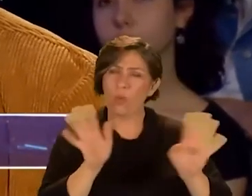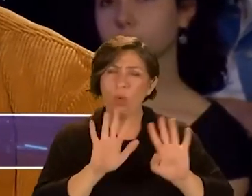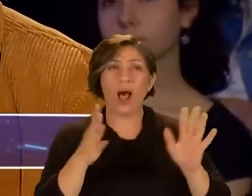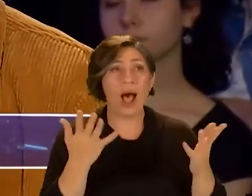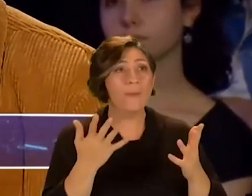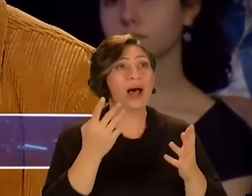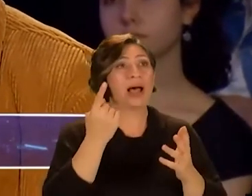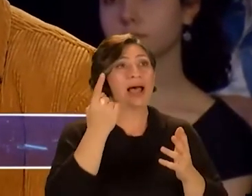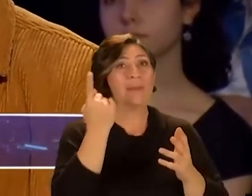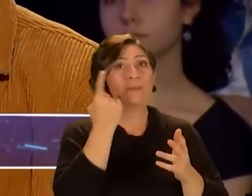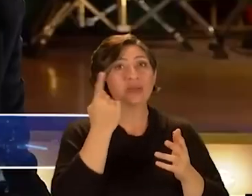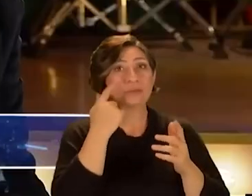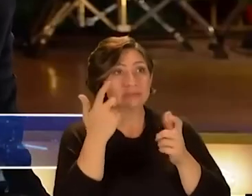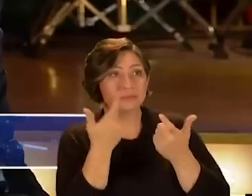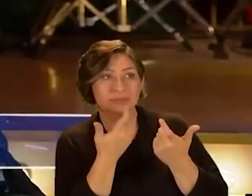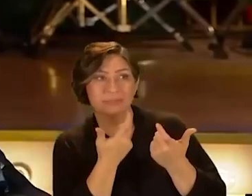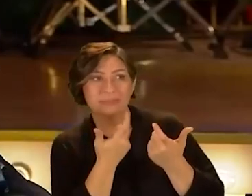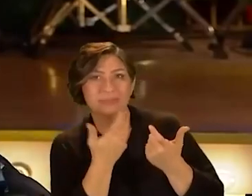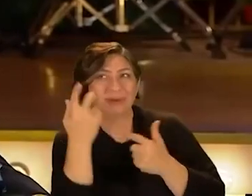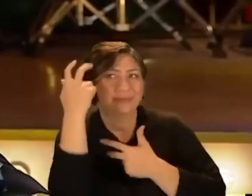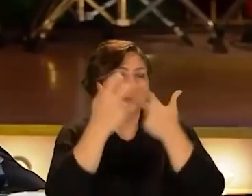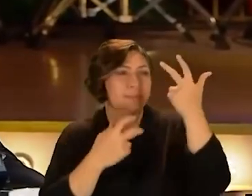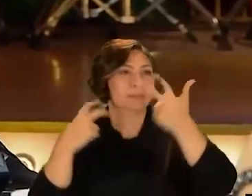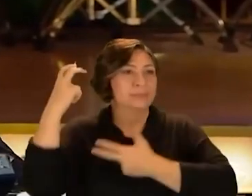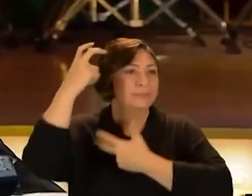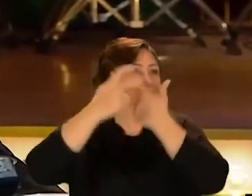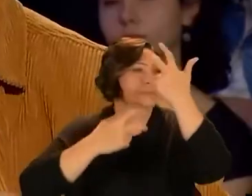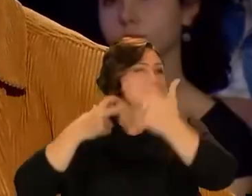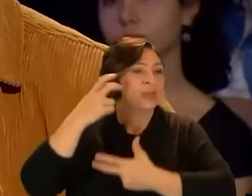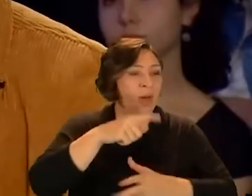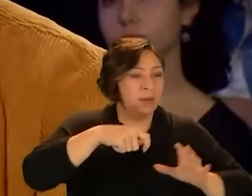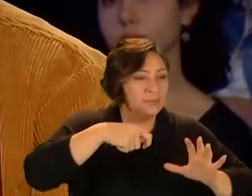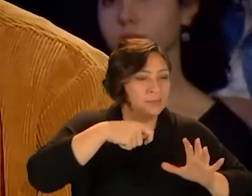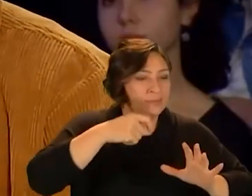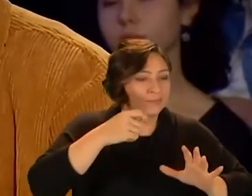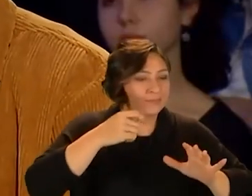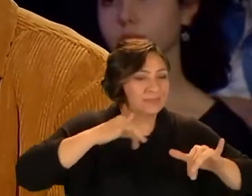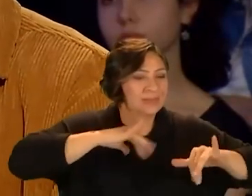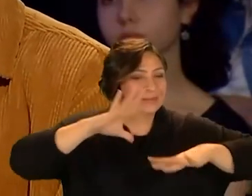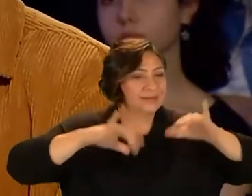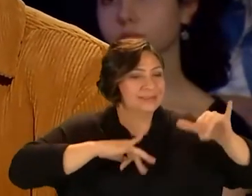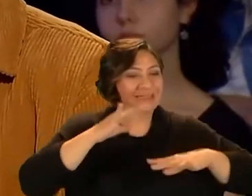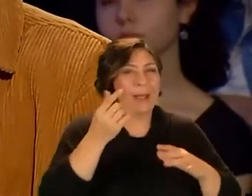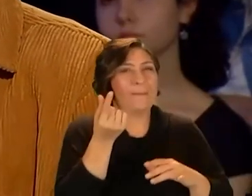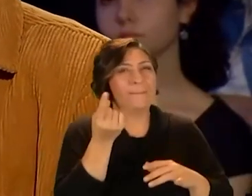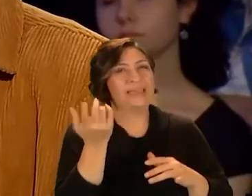Hayır Ama birisi Gözleri mi üzerinde hissediyorsun? Ya evet birisi bakarken o yemeği yemek çok kolay olmuyor Biraz daha